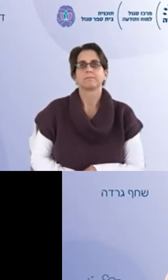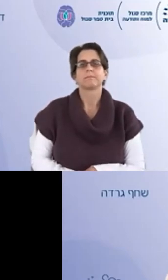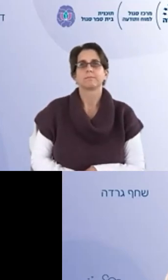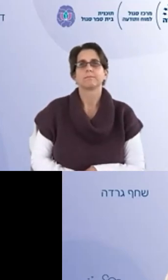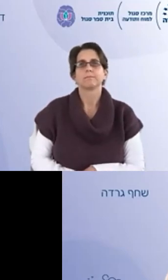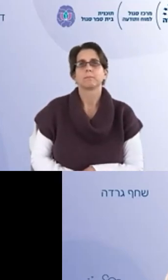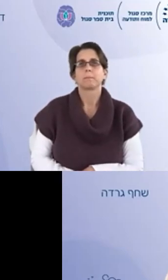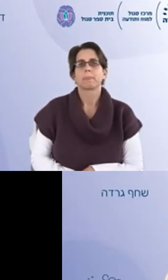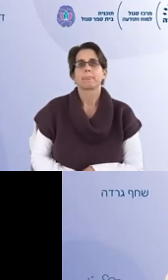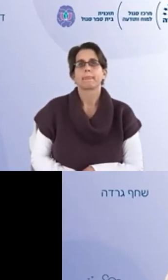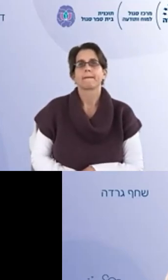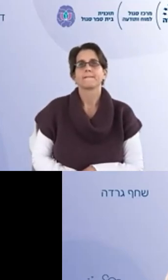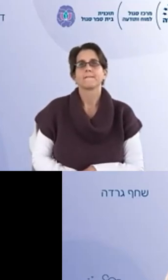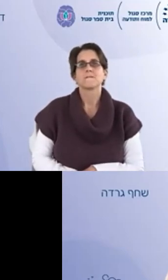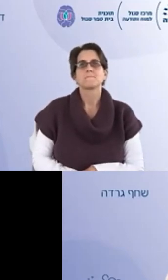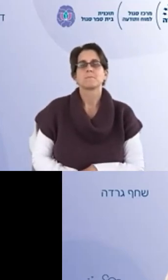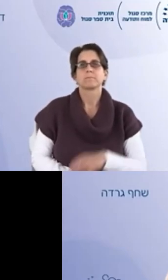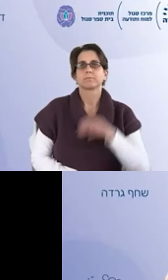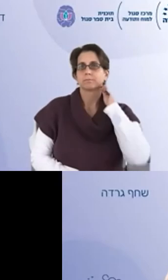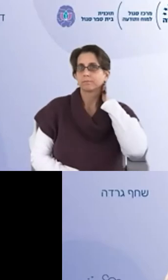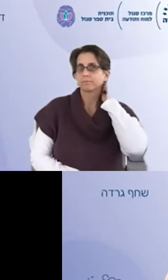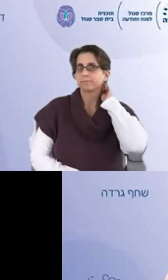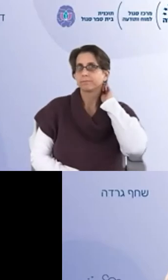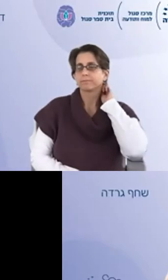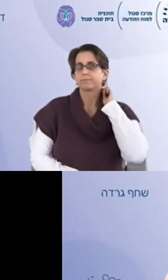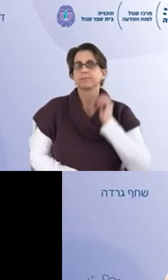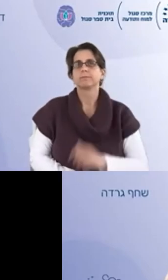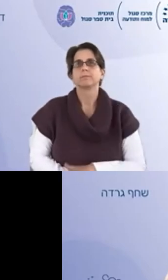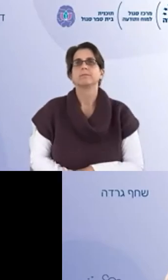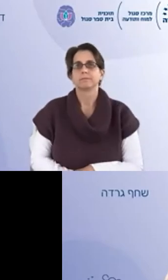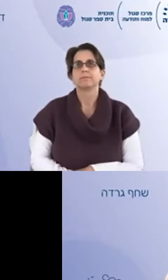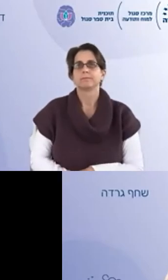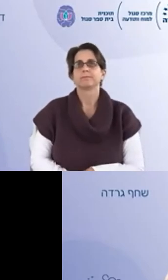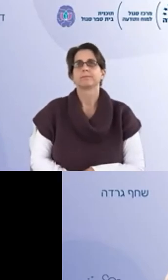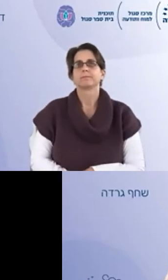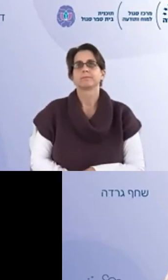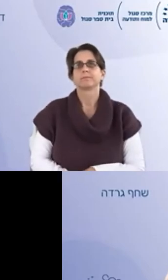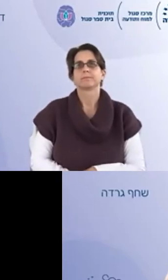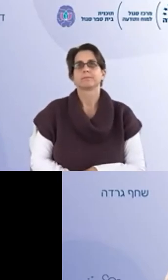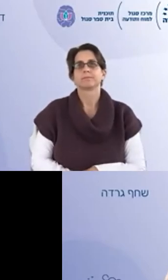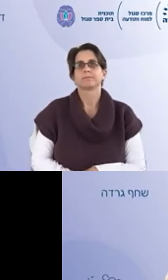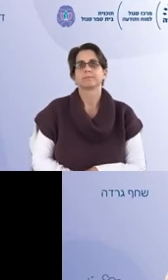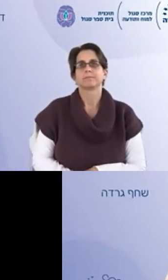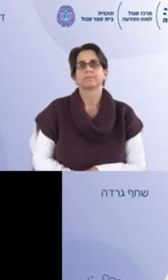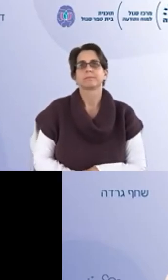והכל אבל אני לא נכנס למפולת הרגישית של הדבר הזה אני לא נכנס לתוך